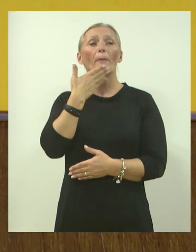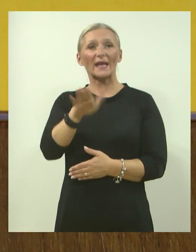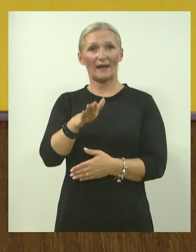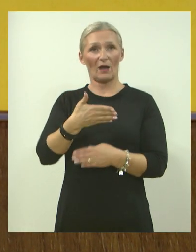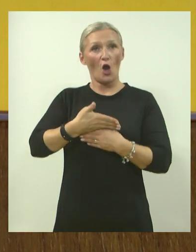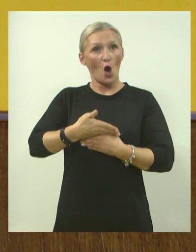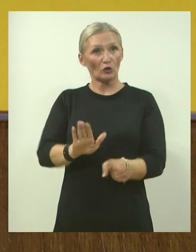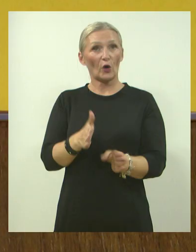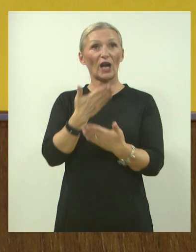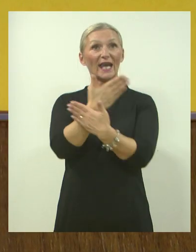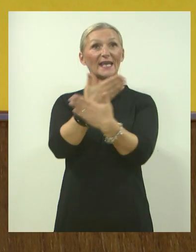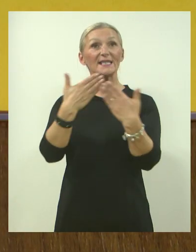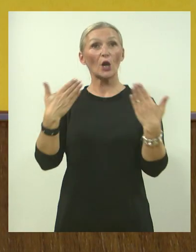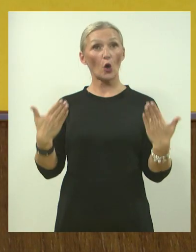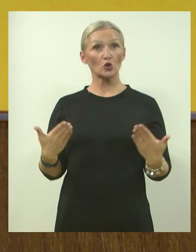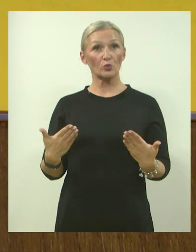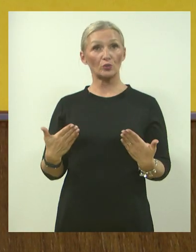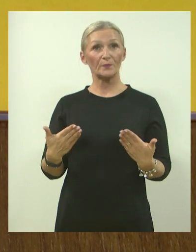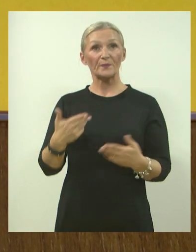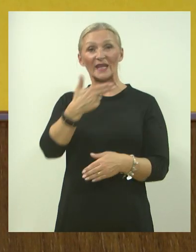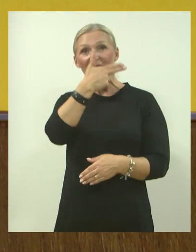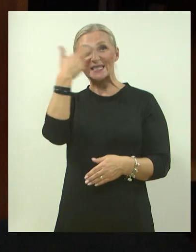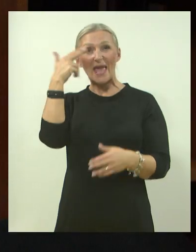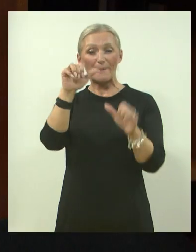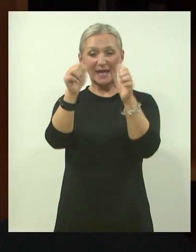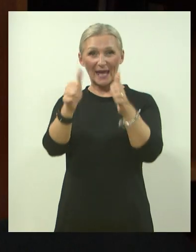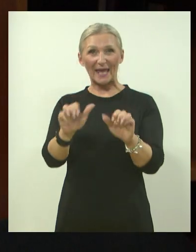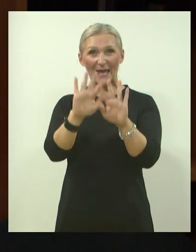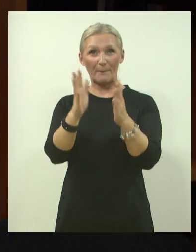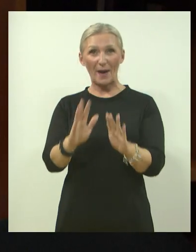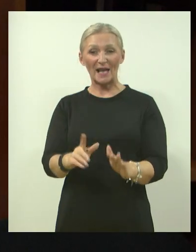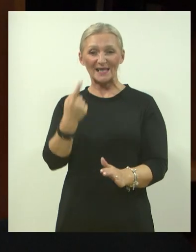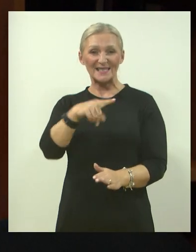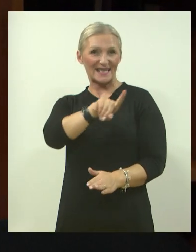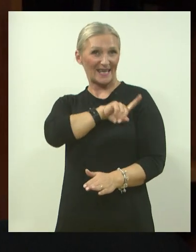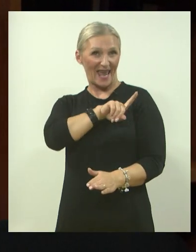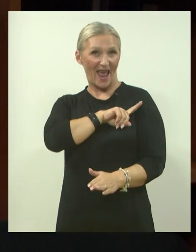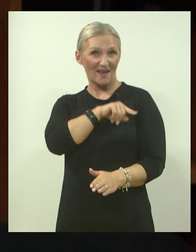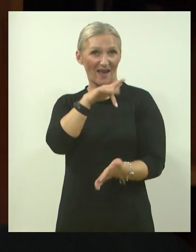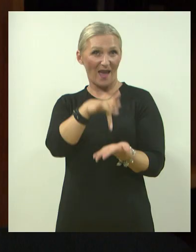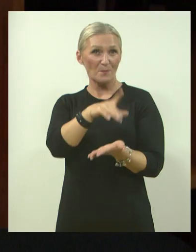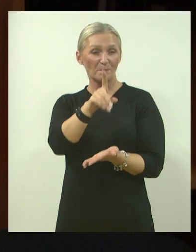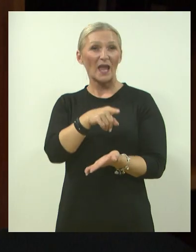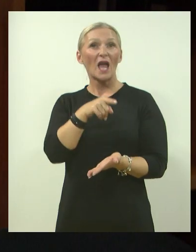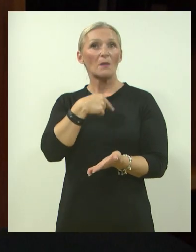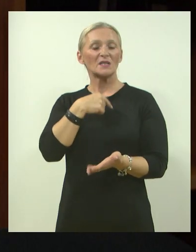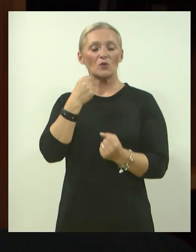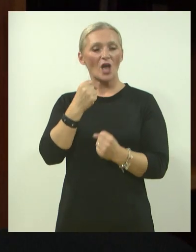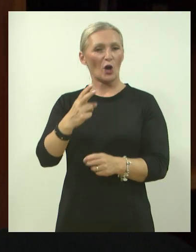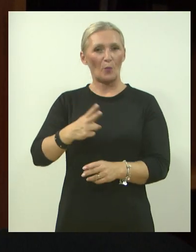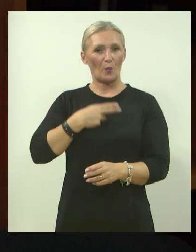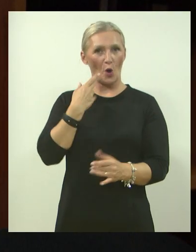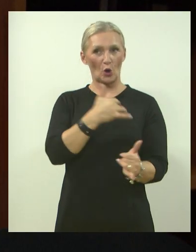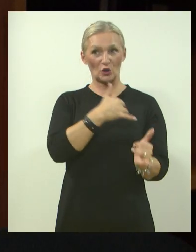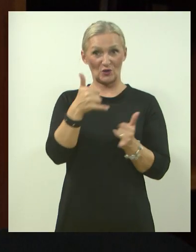i izložbu slijepog kipara iz rijeke Emila Mandarića u našem gradu i na to smo jako ponosni,